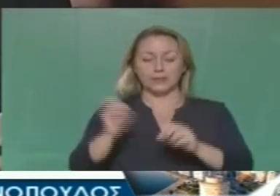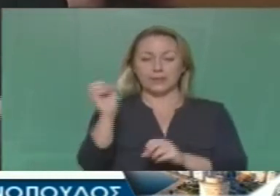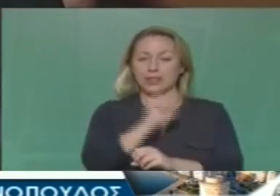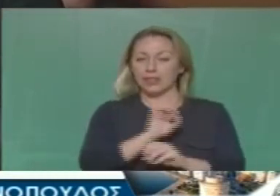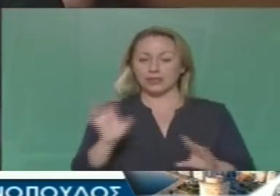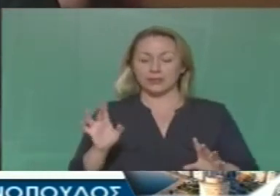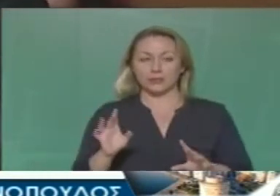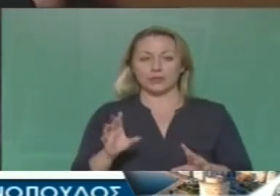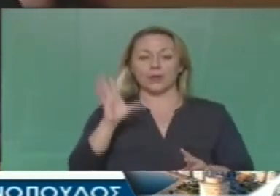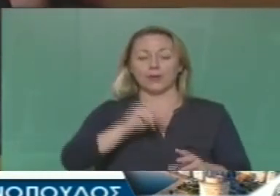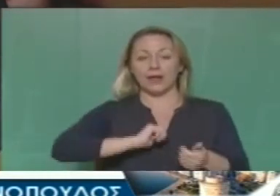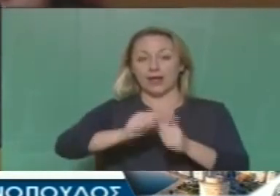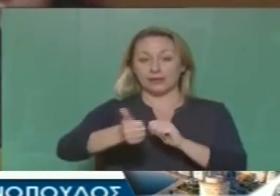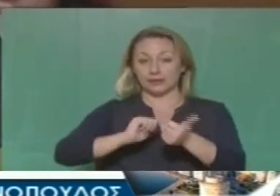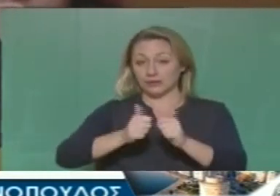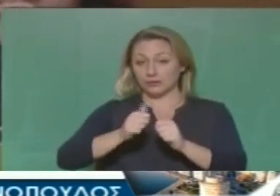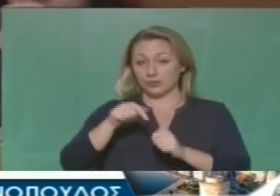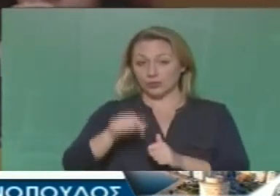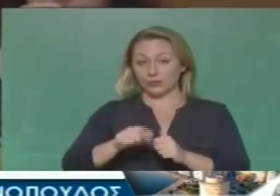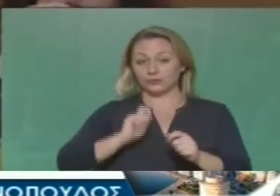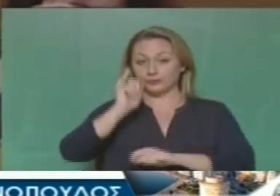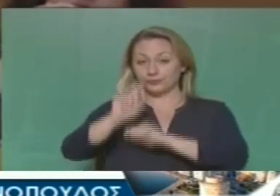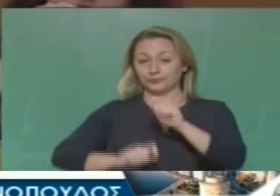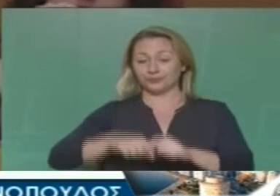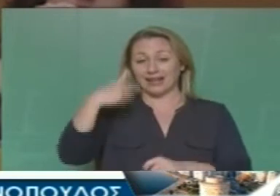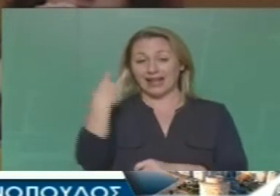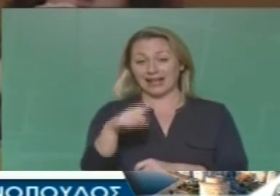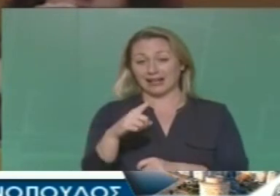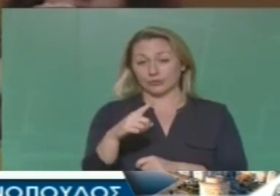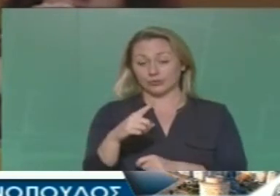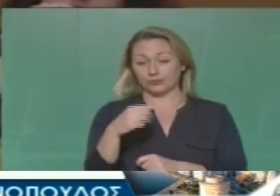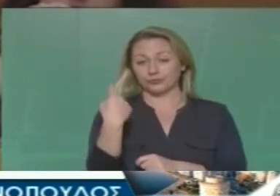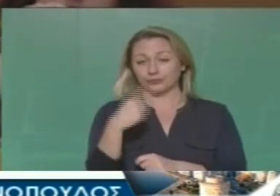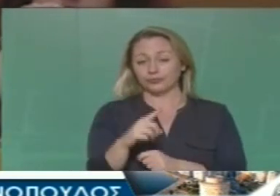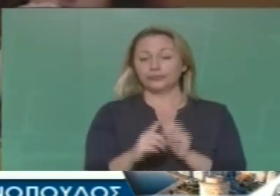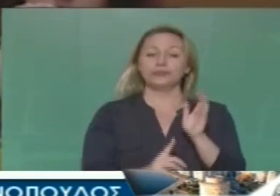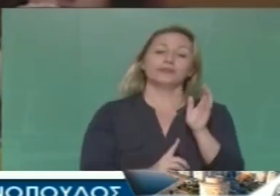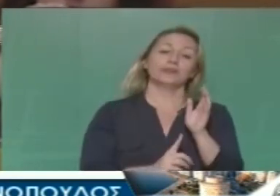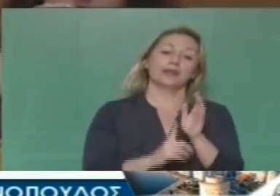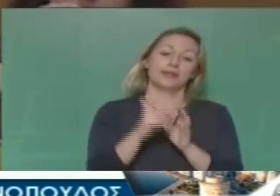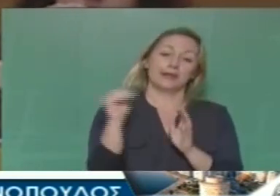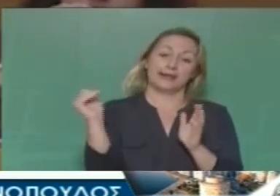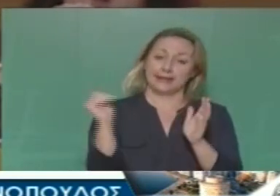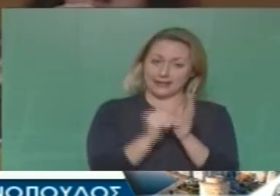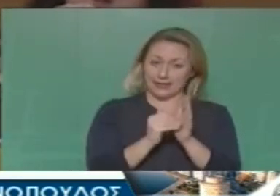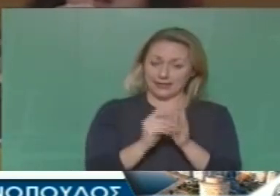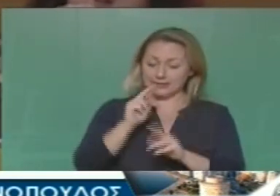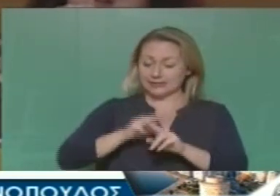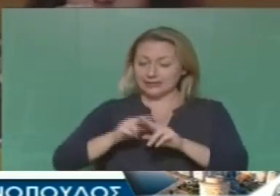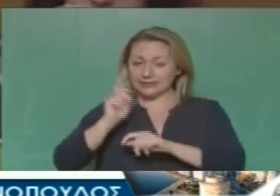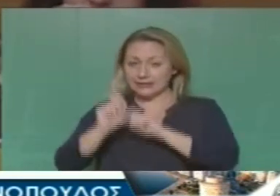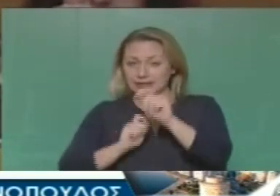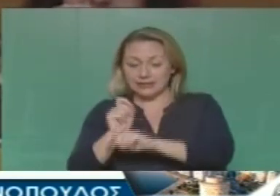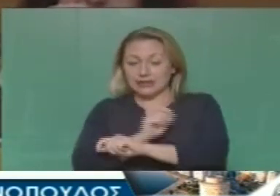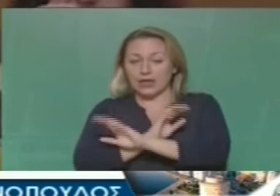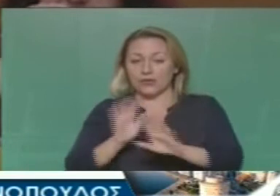Αθλητισμός Συντηρήσεις 110.000 Αυτό και από εκεί και πέρα μέσα σε ένα